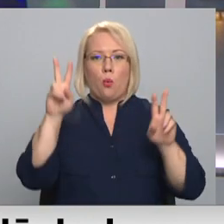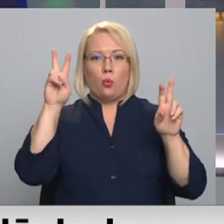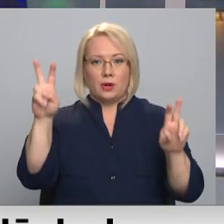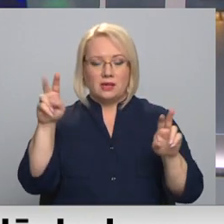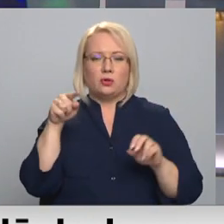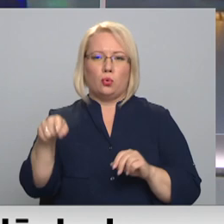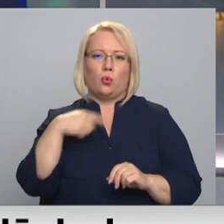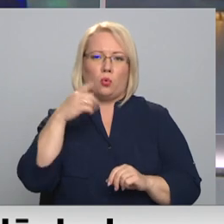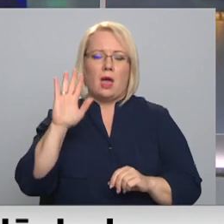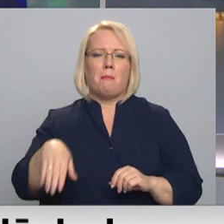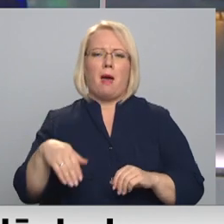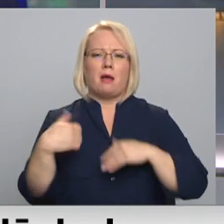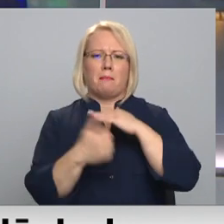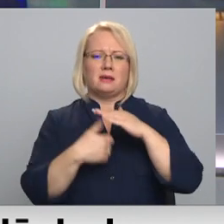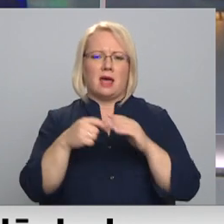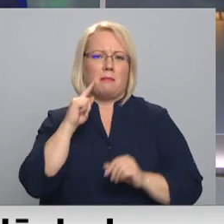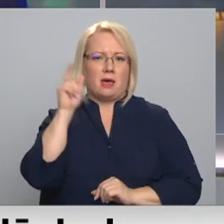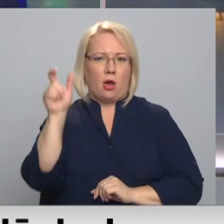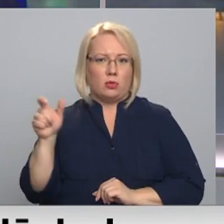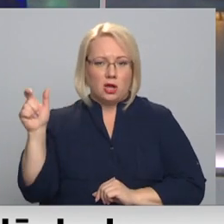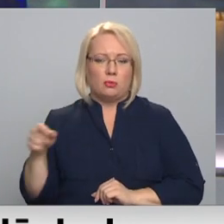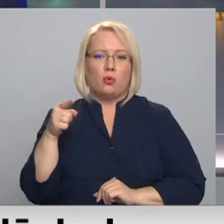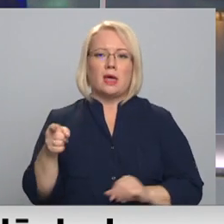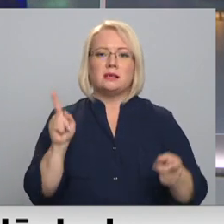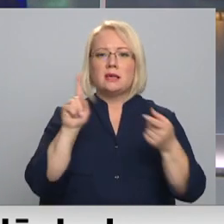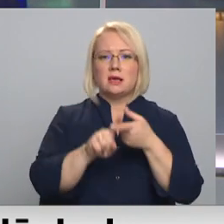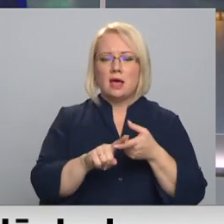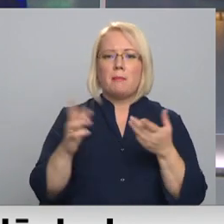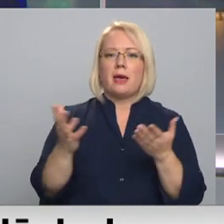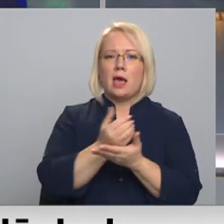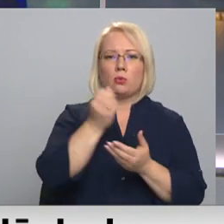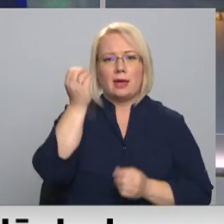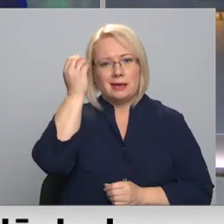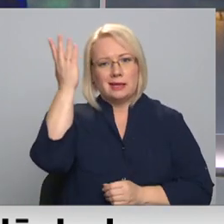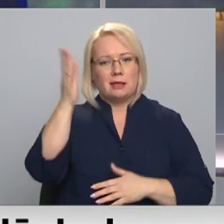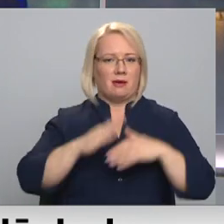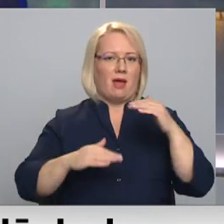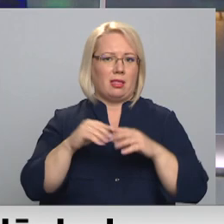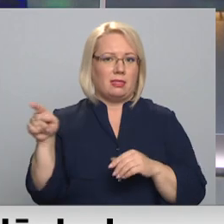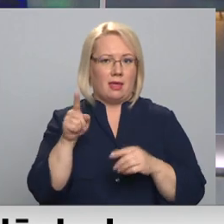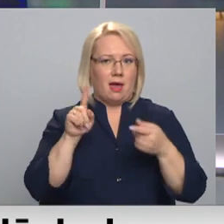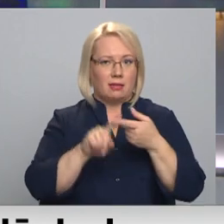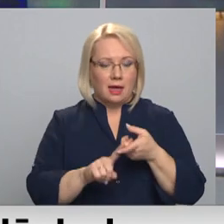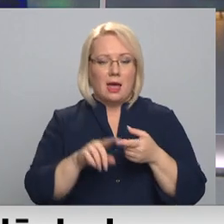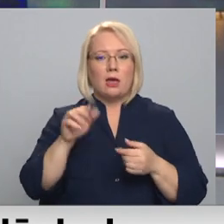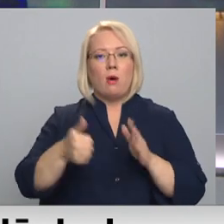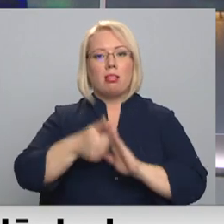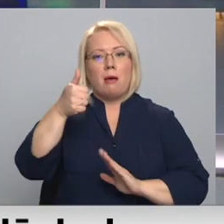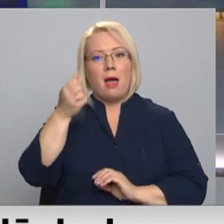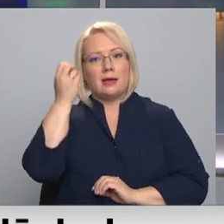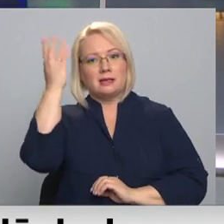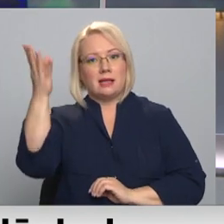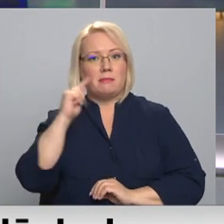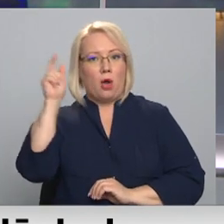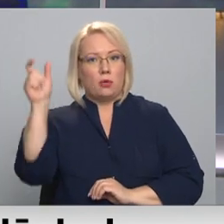jauniešu darba iespējas un bezdarba problēma lielā mērā saistāma ar iegūtās izglītības kvalitāti. Jo labāka izglītība jaunietim, jo